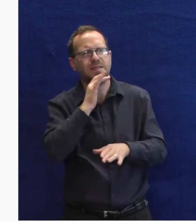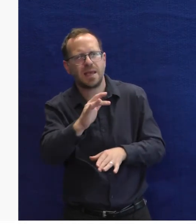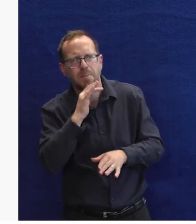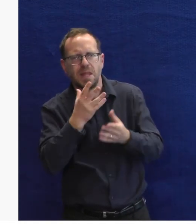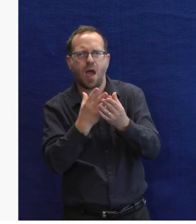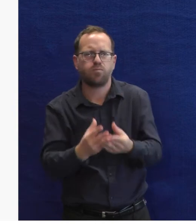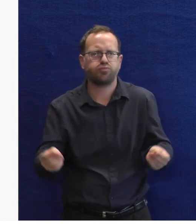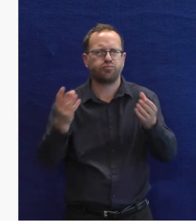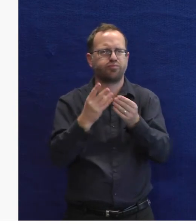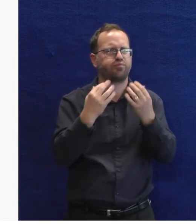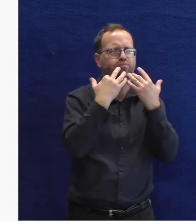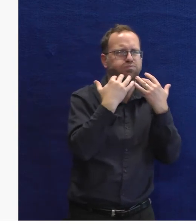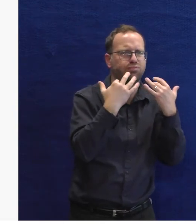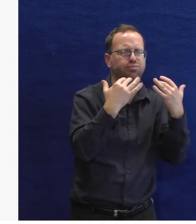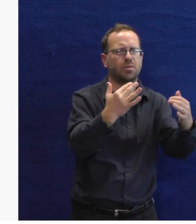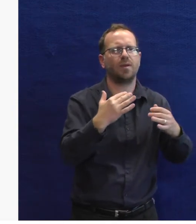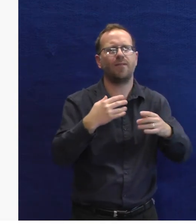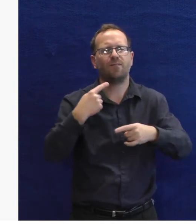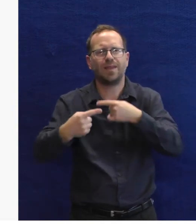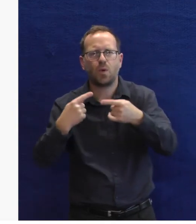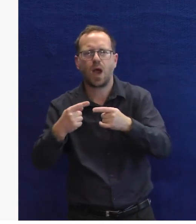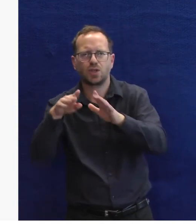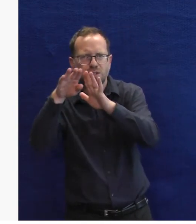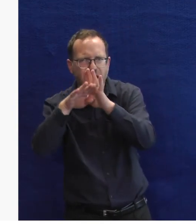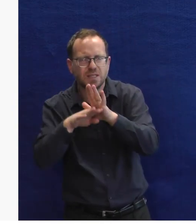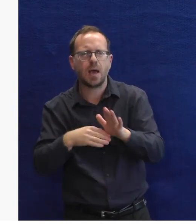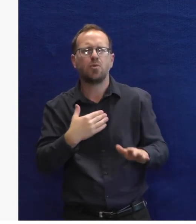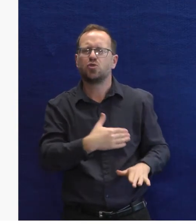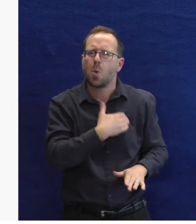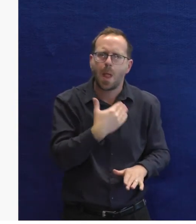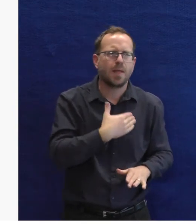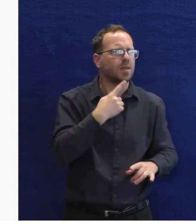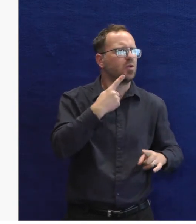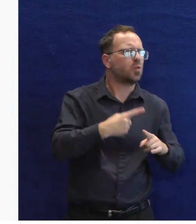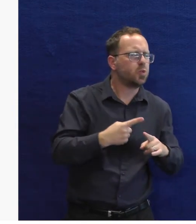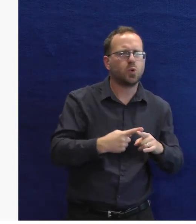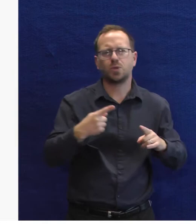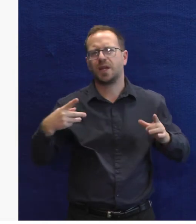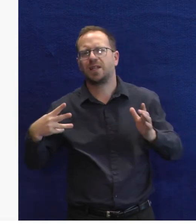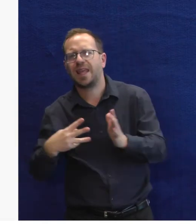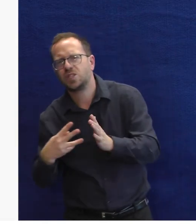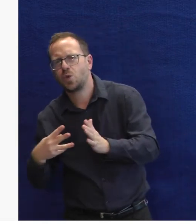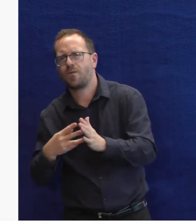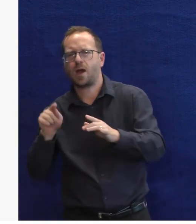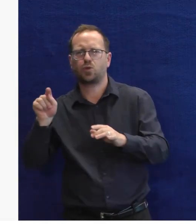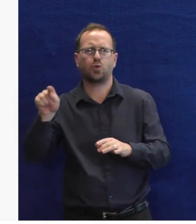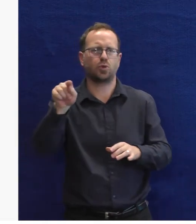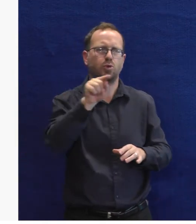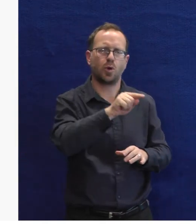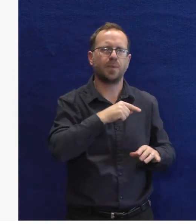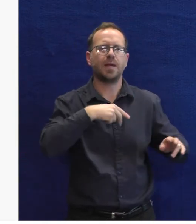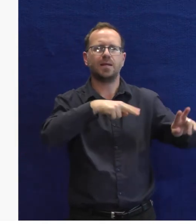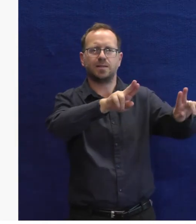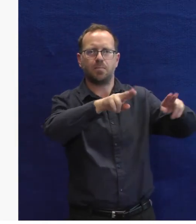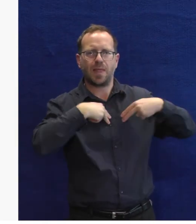Dělá vše možné školení interně našich vývojářů. A i dělá různé